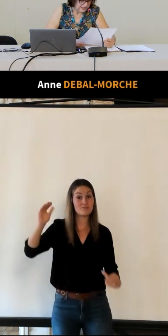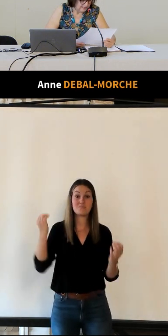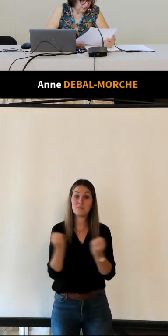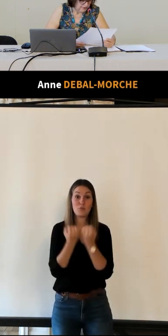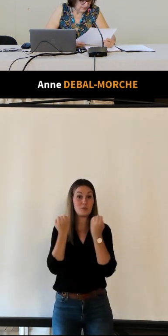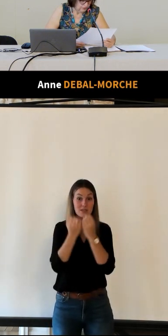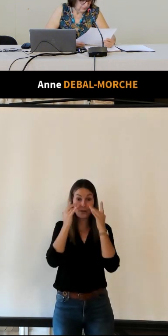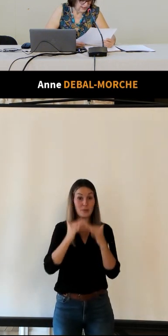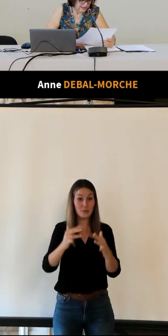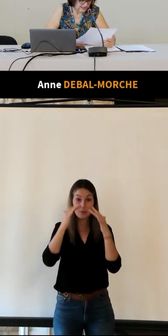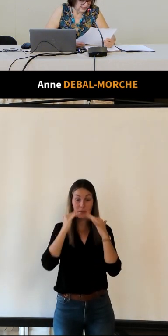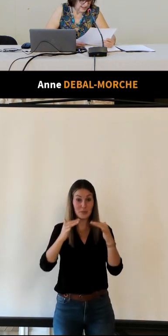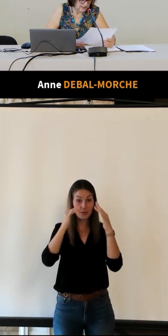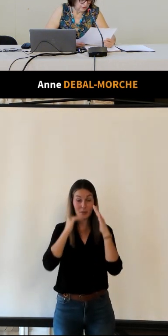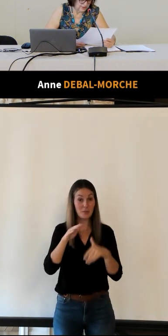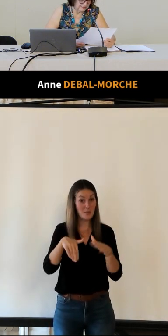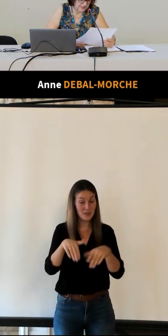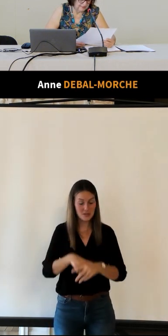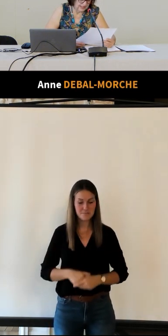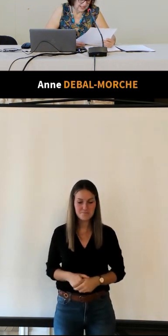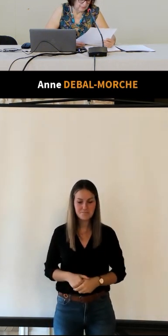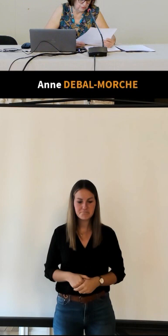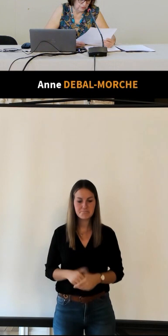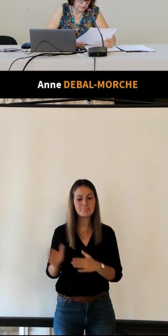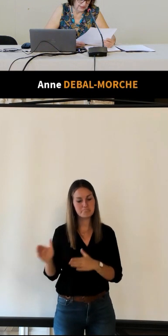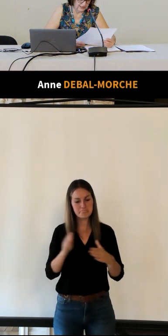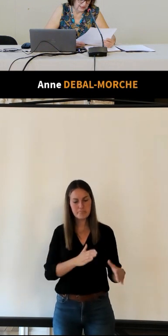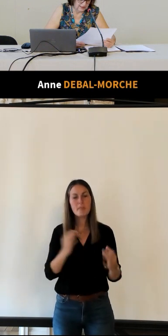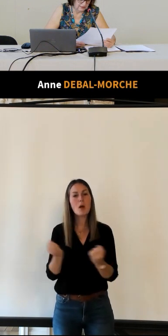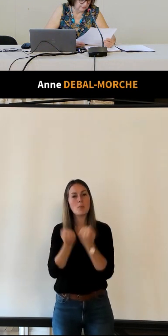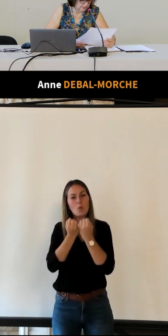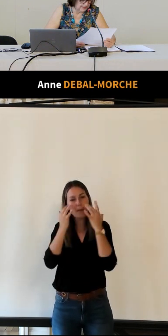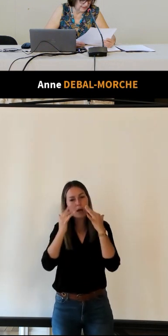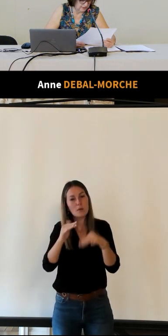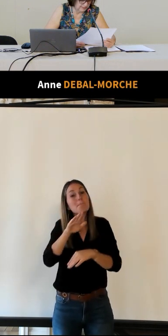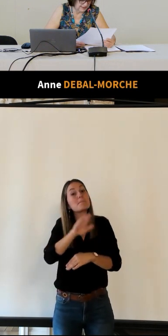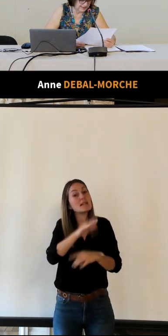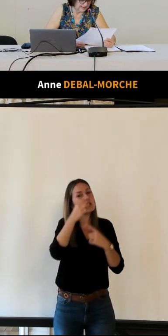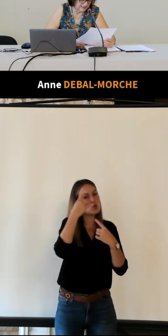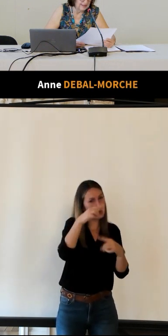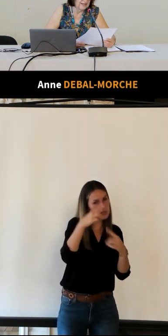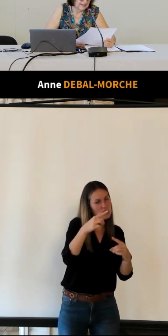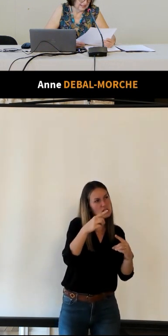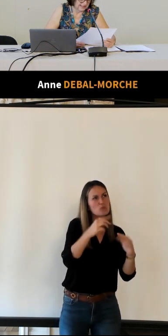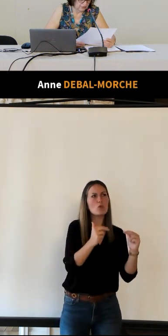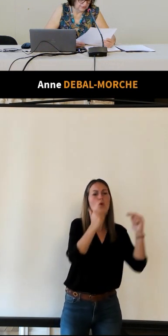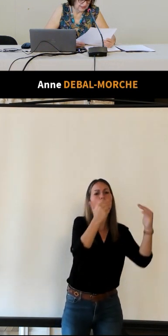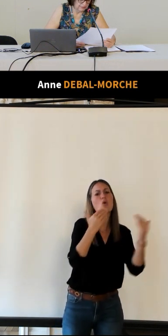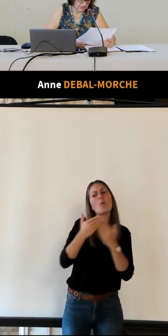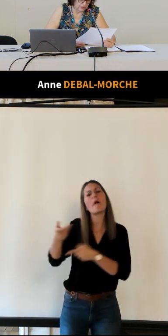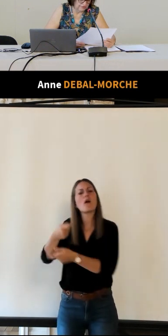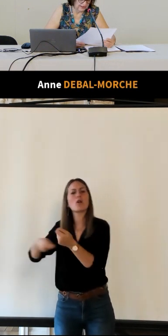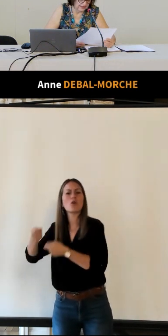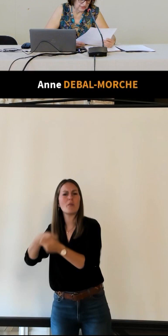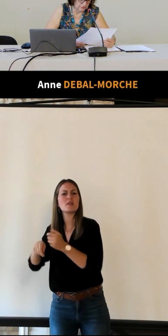la propagande touristique est susceptible à un plus haut degré que la publicité commerciale car elle contribue